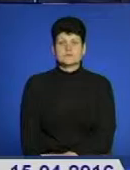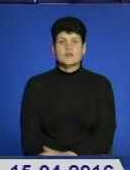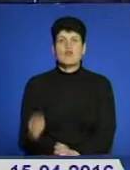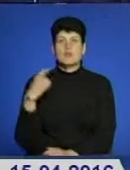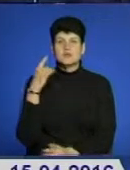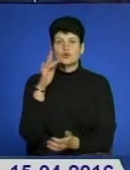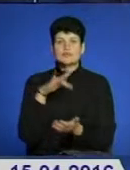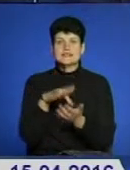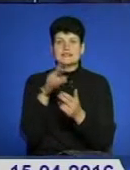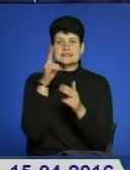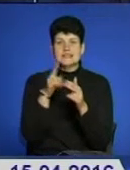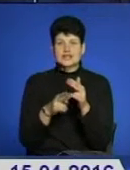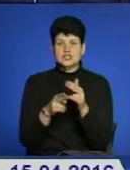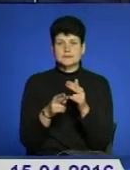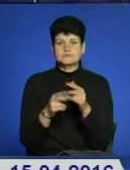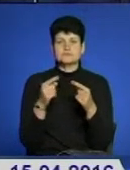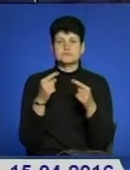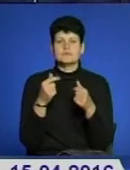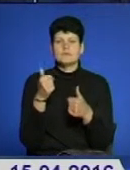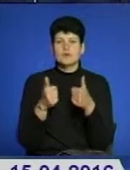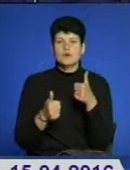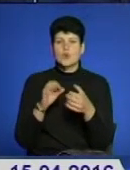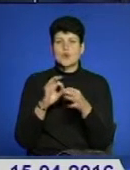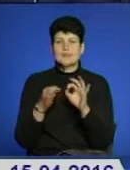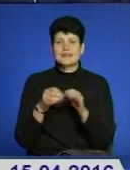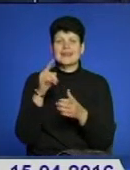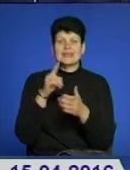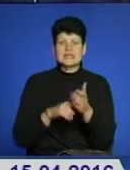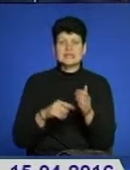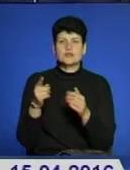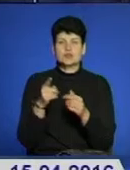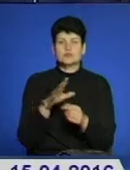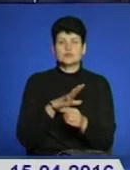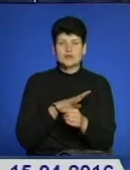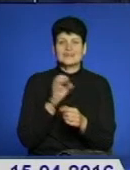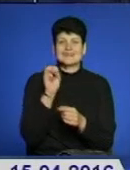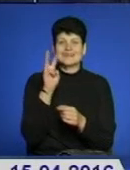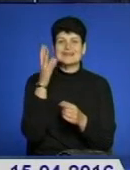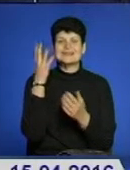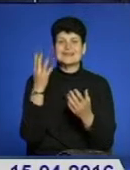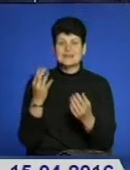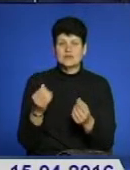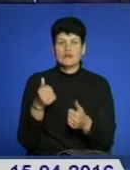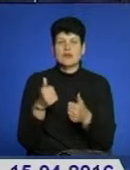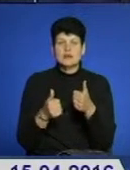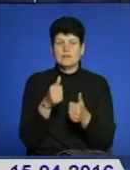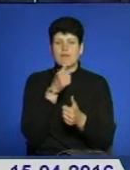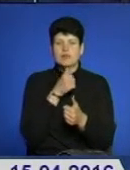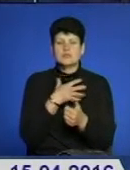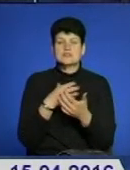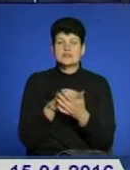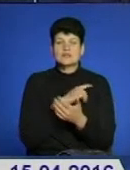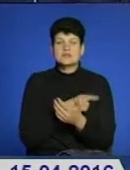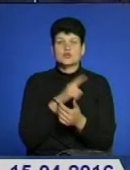У основному центрі завершилася альтернативна олімпіада «Надія Тернополя». Вона тривала 13 днів. У кастингах спробували свої сили